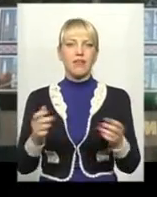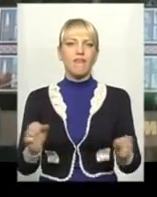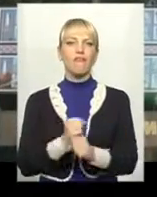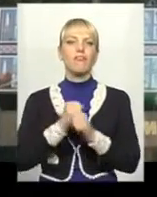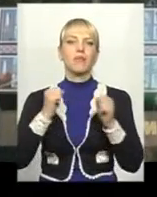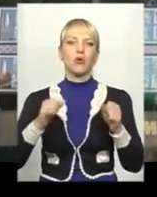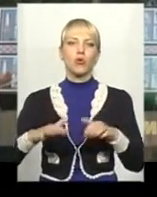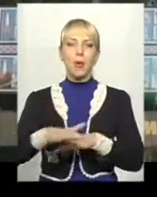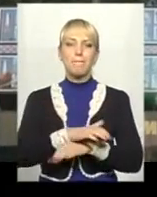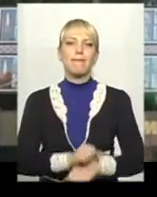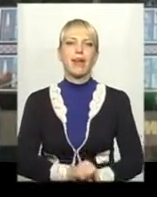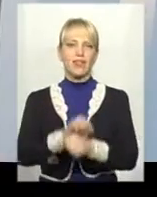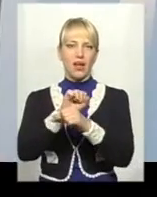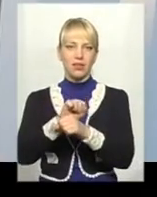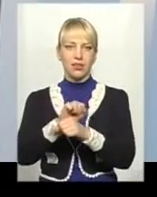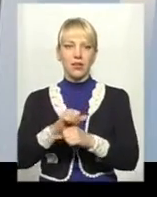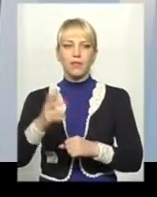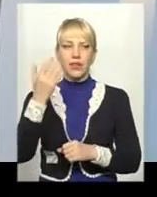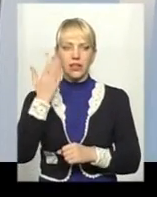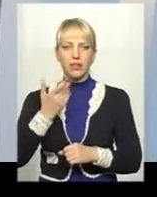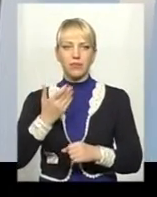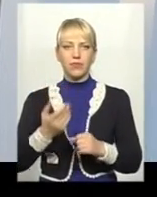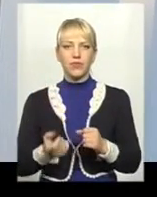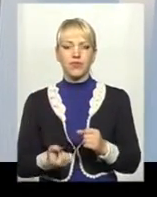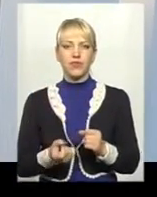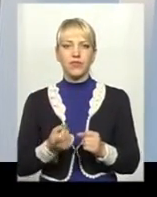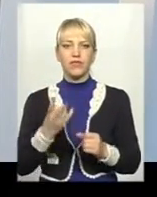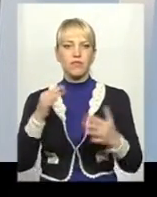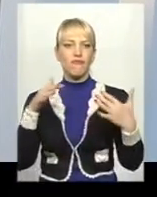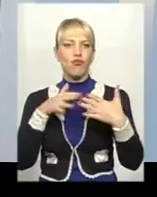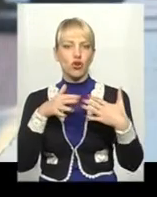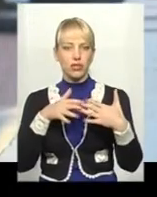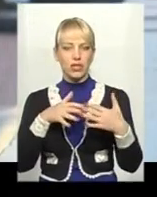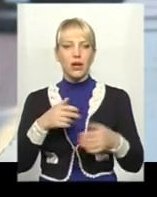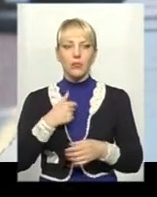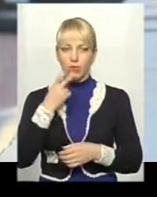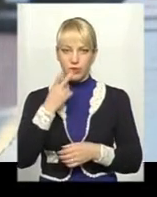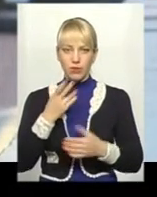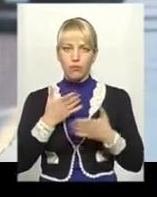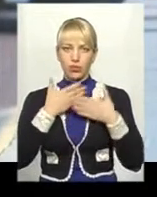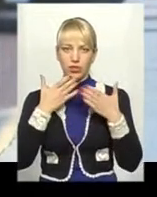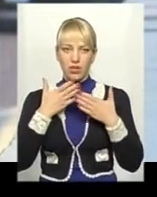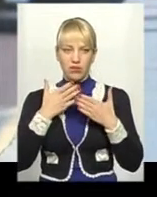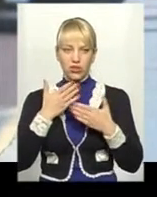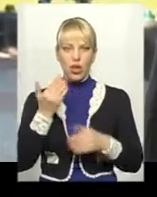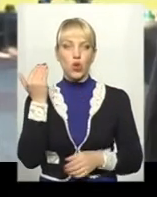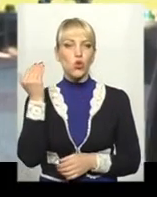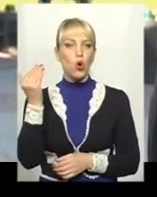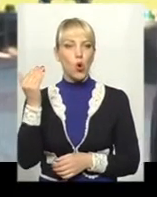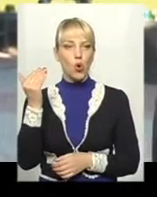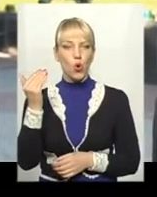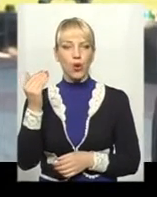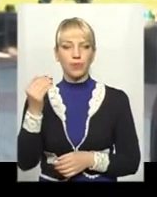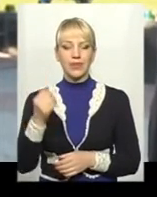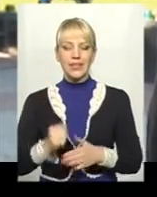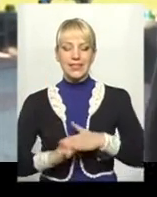Майданом, вибухнули на фронті. Сьогодні, прочитавши його засадничі